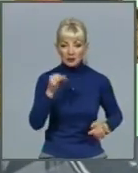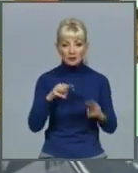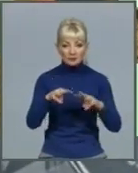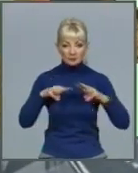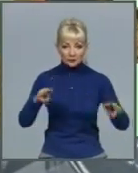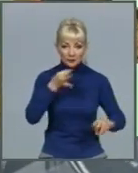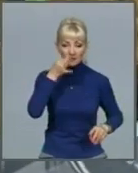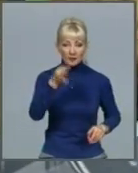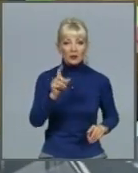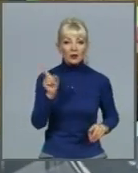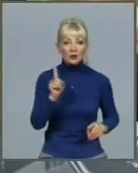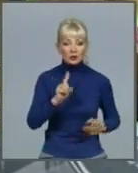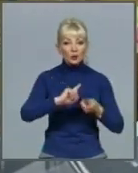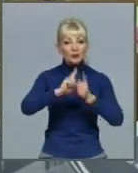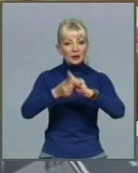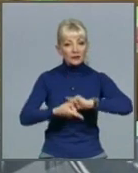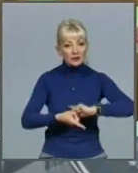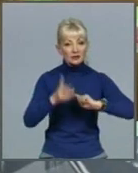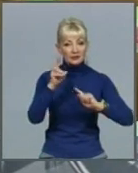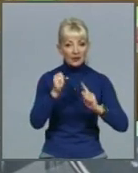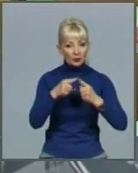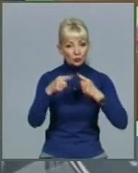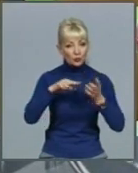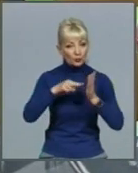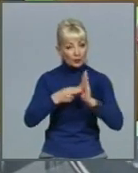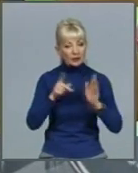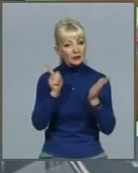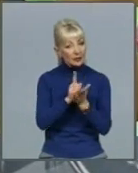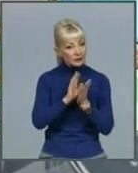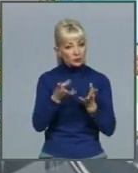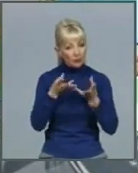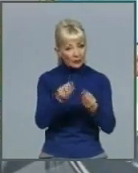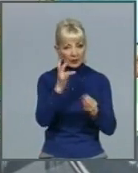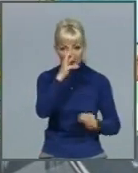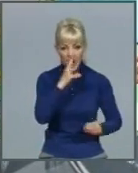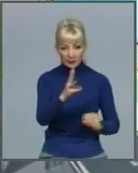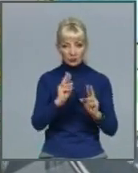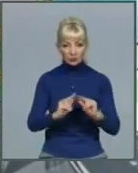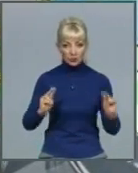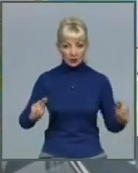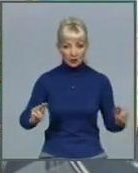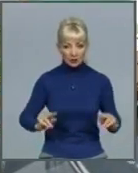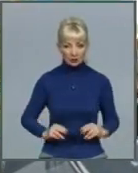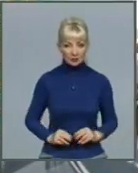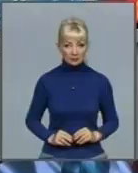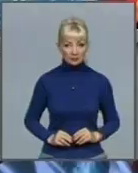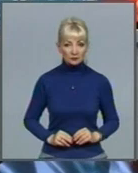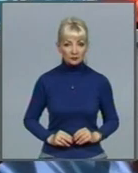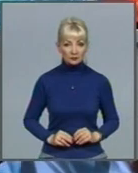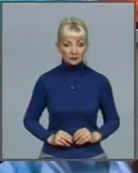переведення на гнучкий графік не має позначитися на зарплаті вчителів. Яна Біляєва, Олег Саницький, Харківські Звістя.